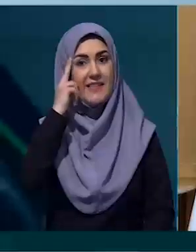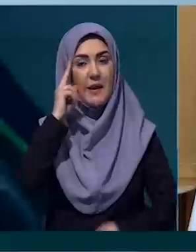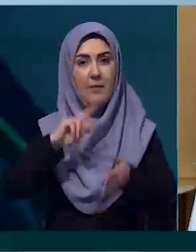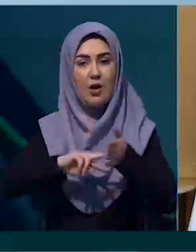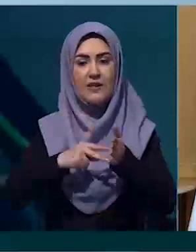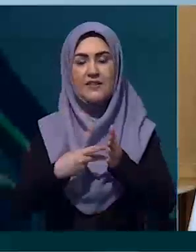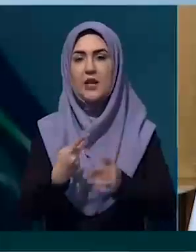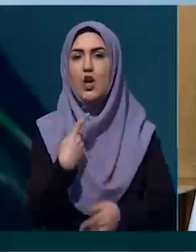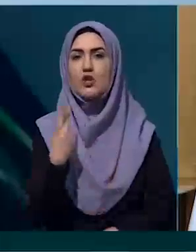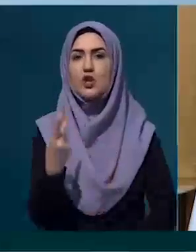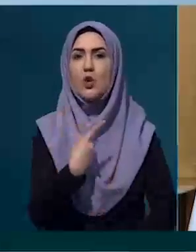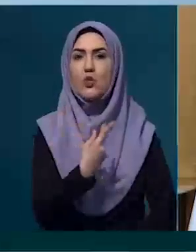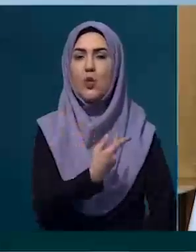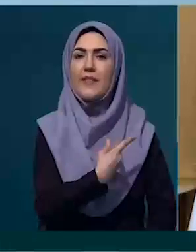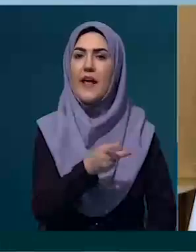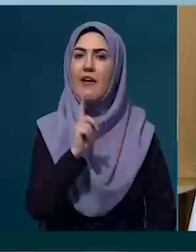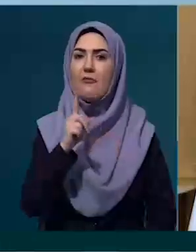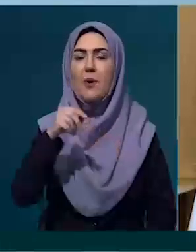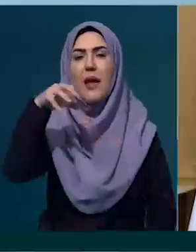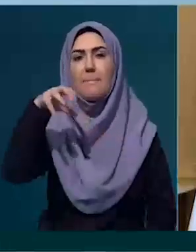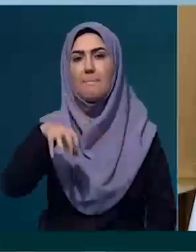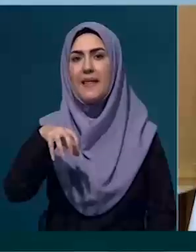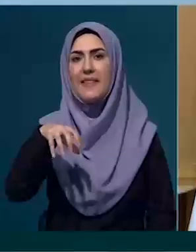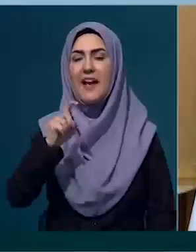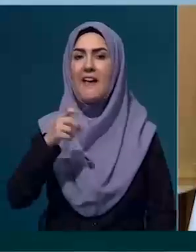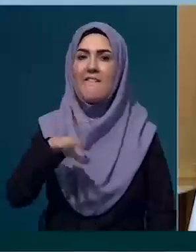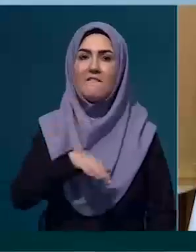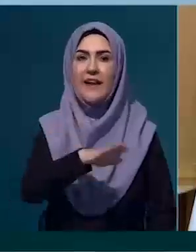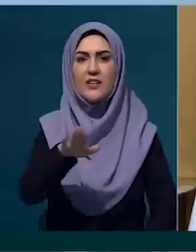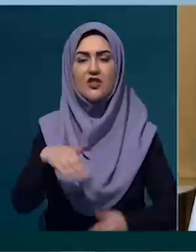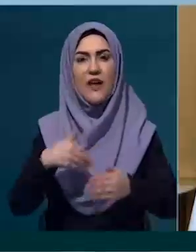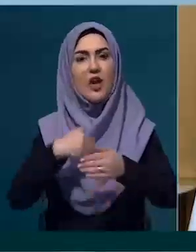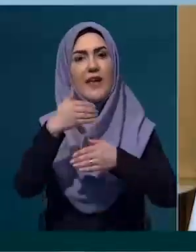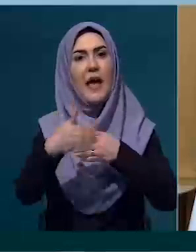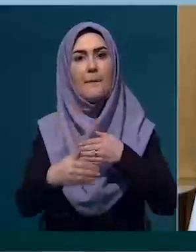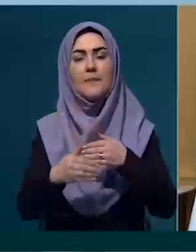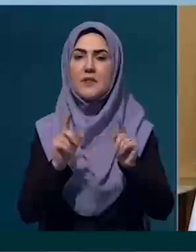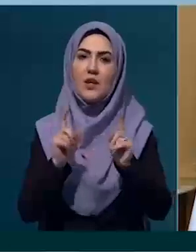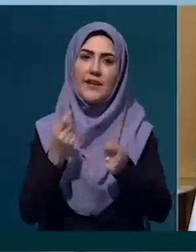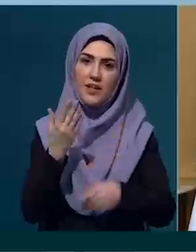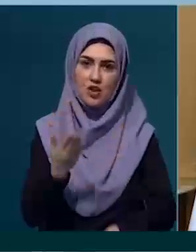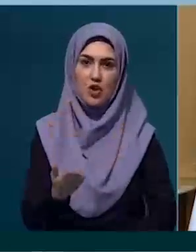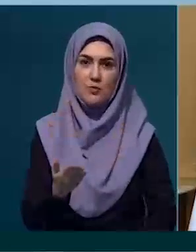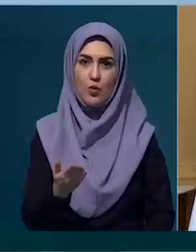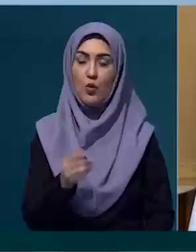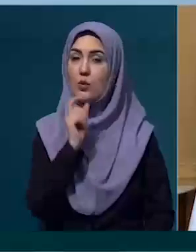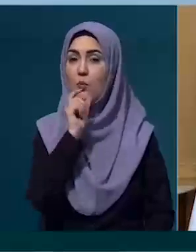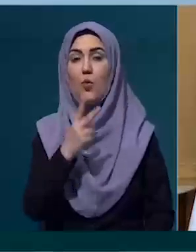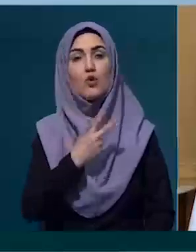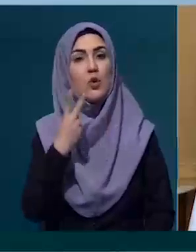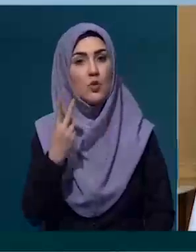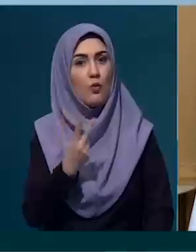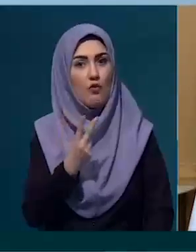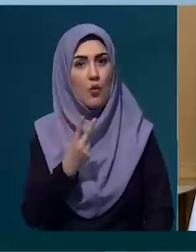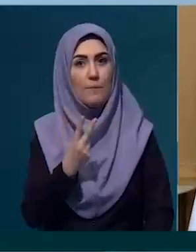متقابلی رو در منطقه و کشورهای همسایی ایجاد کردیم در گام بعدی